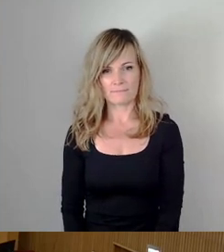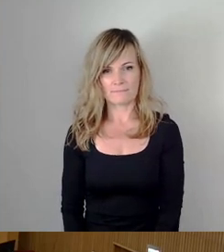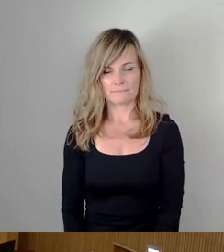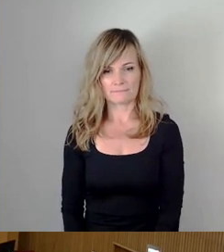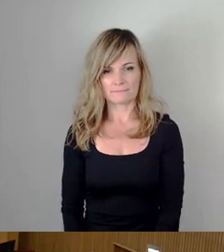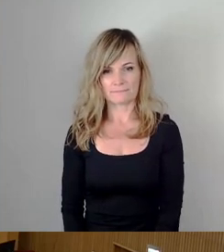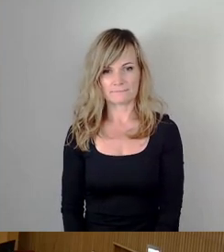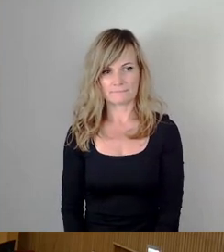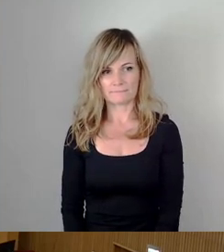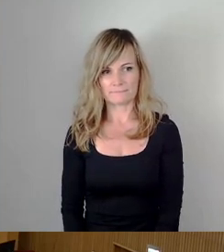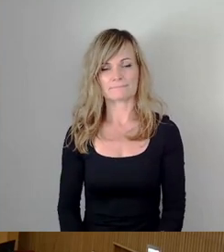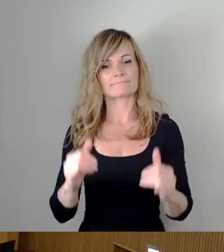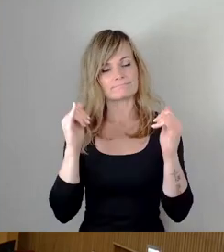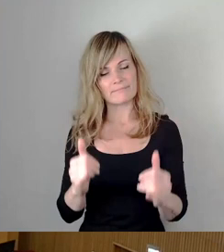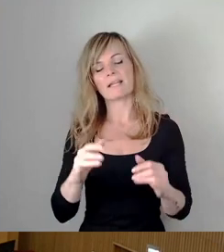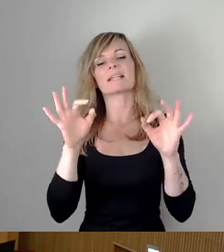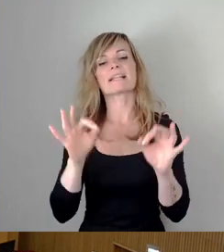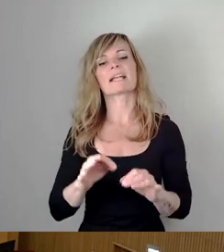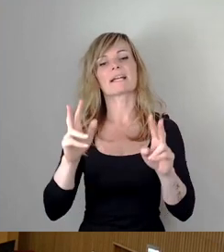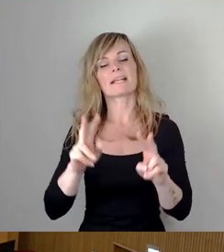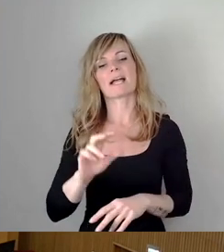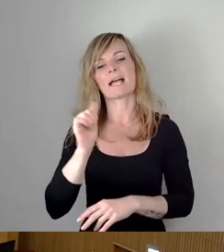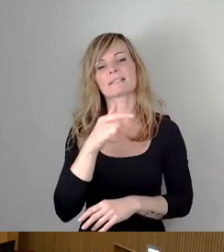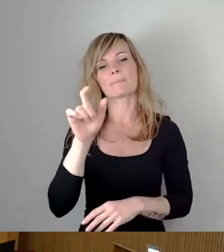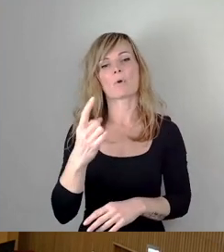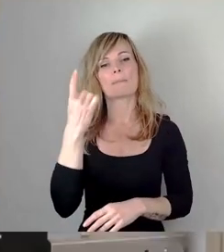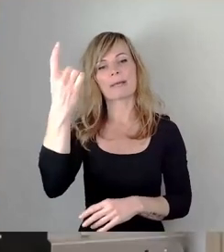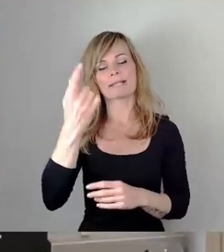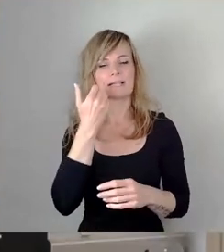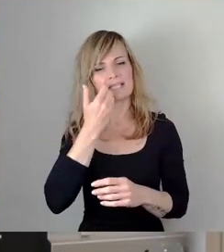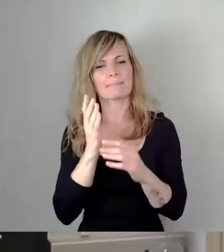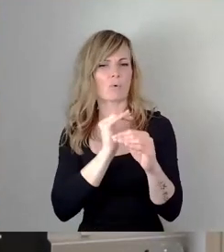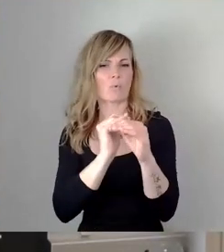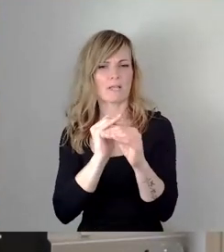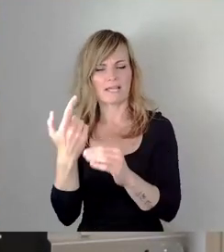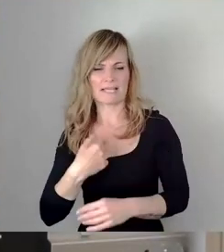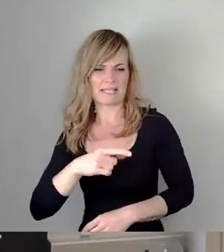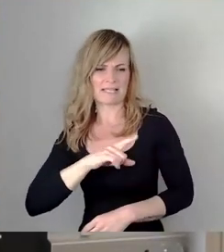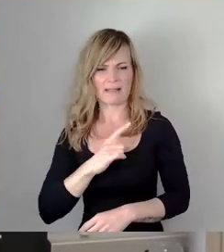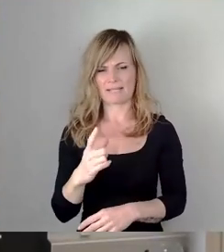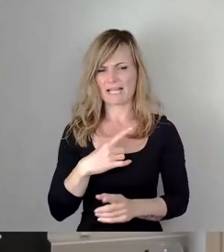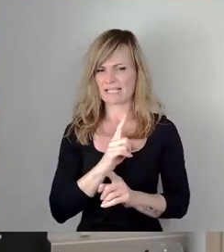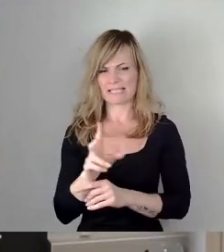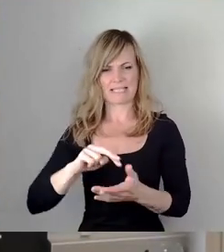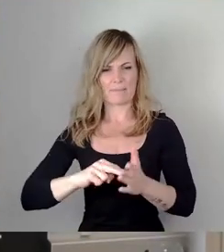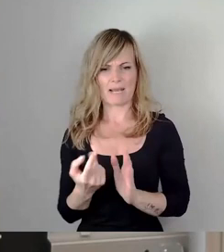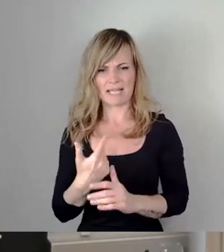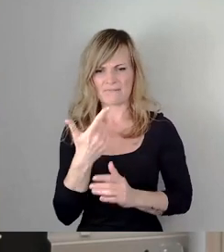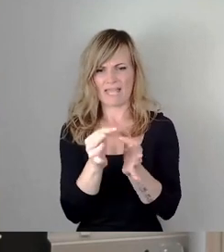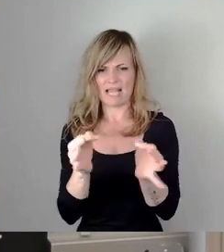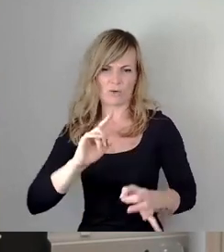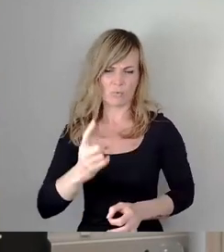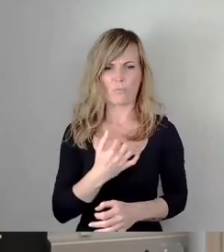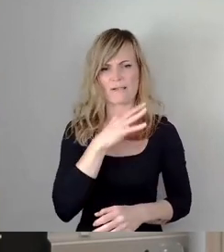Ja, sehr geehrter Bürgermeister, liebe Kolleginnen und Kollegen, eigentlich hatte ich ja nie vor, in den zwei Tagen hier noch so viel zu reden, aber es